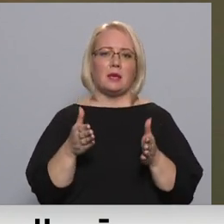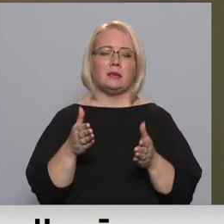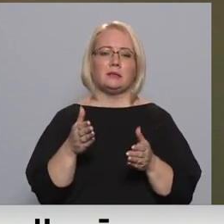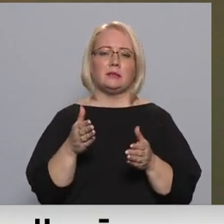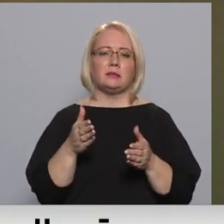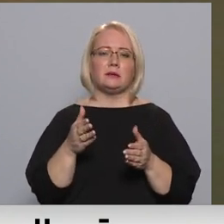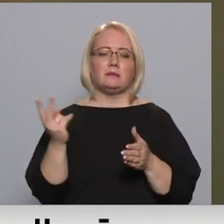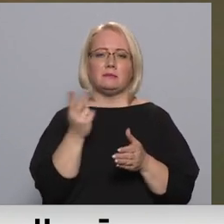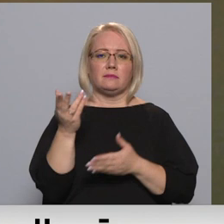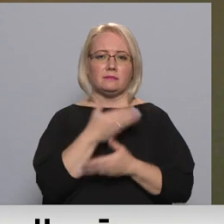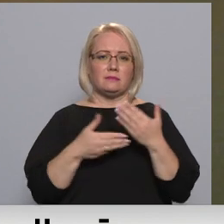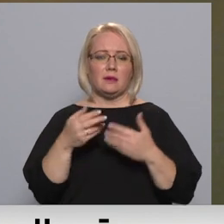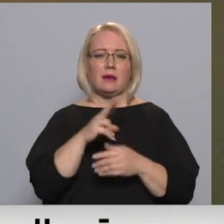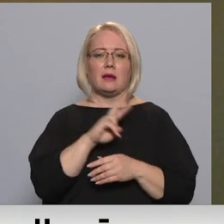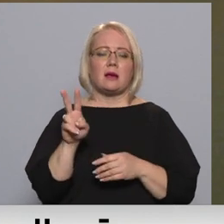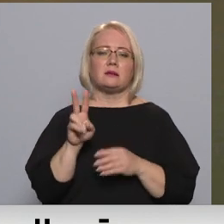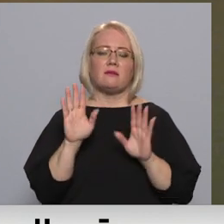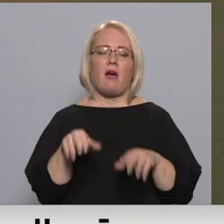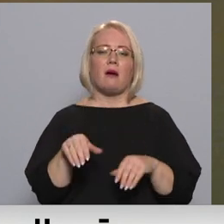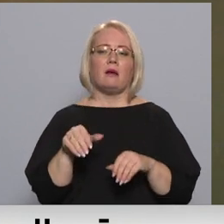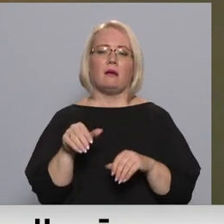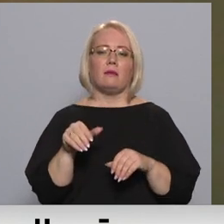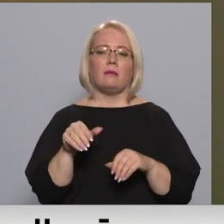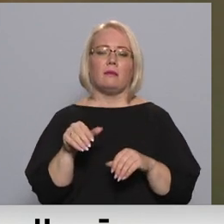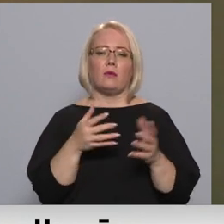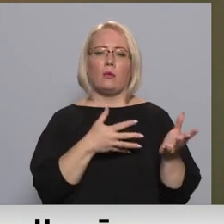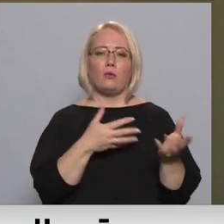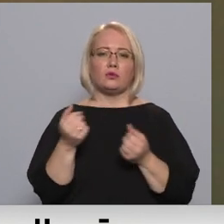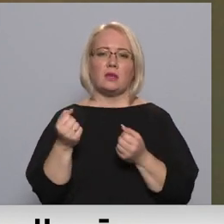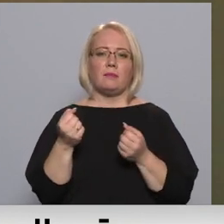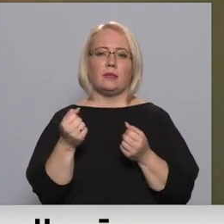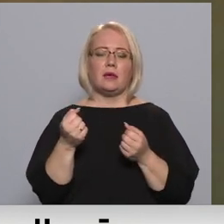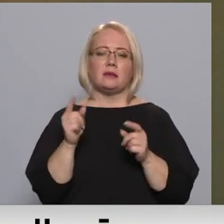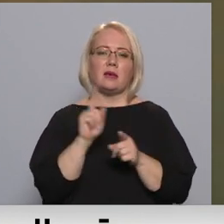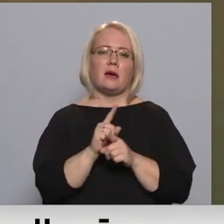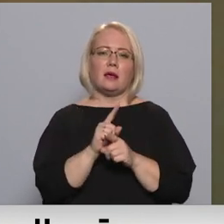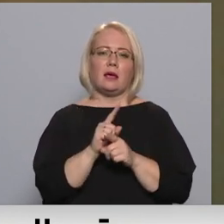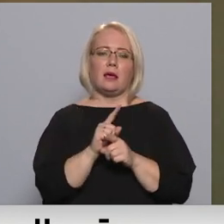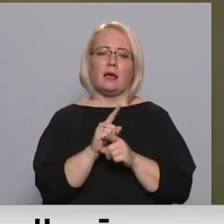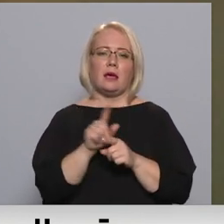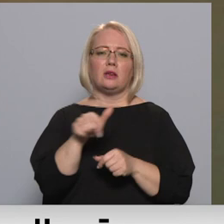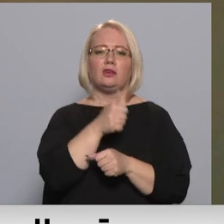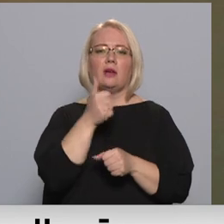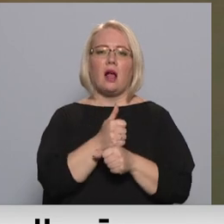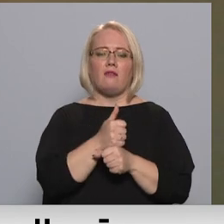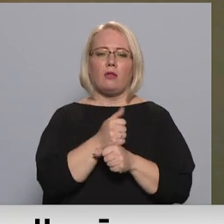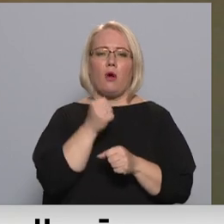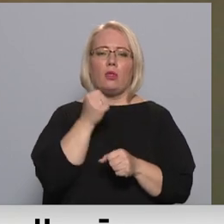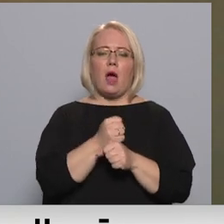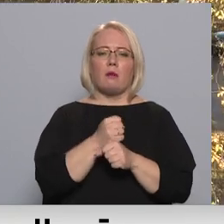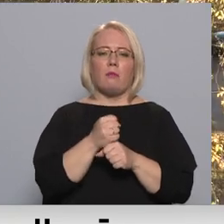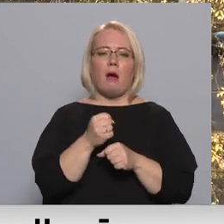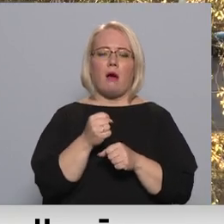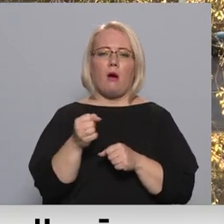var uzņemties, nosacīt arī tādu šefību un darba organizāciju pār